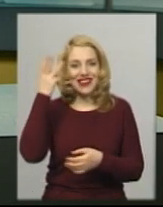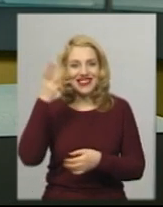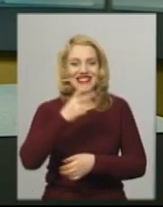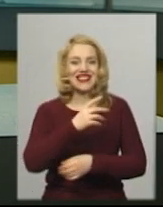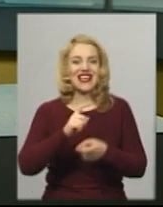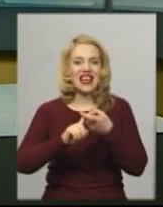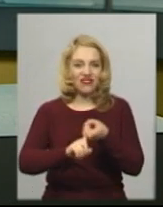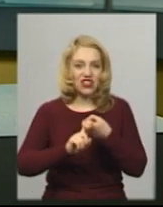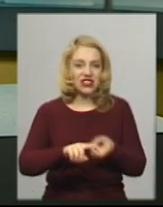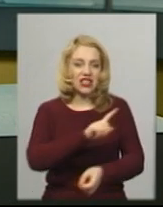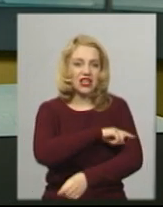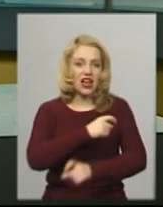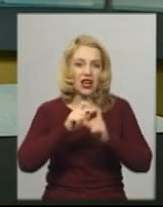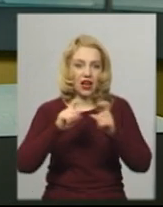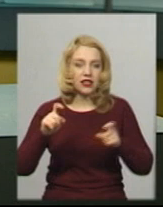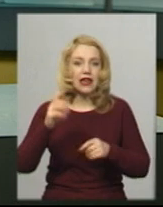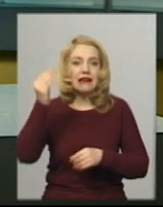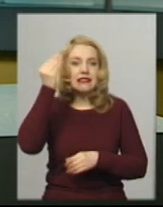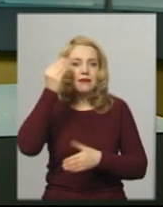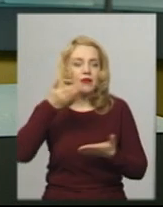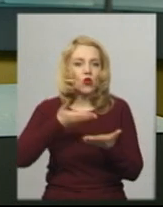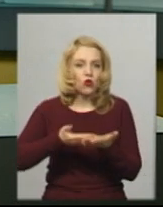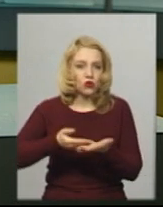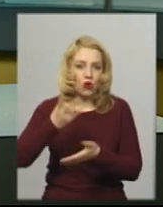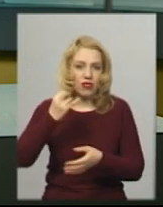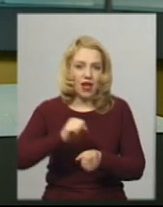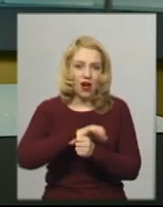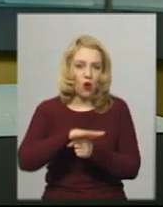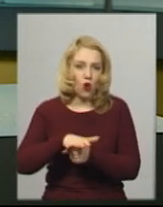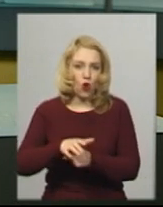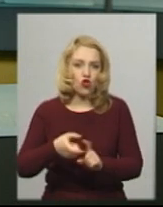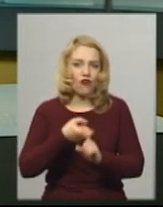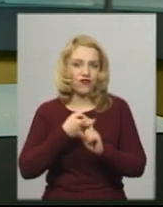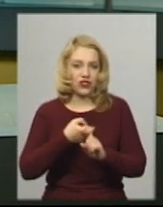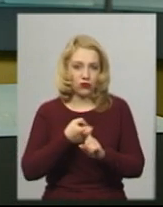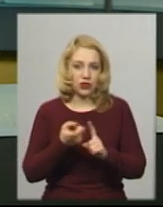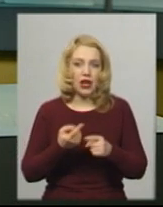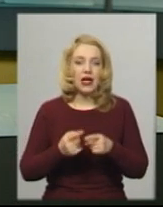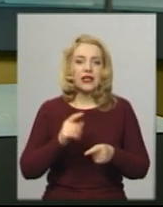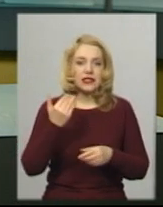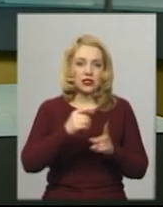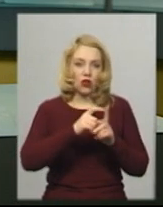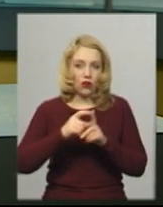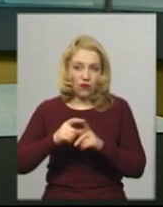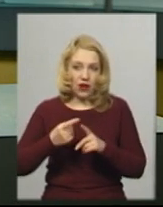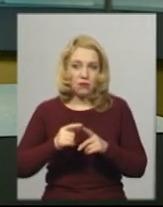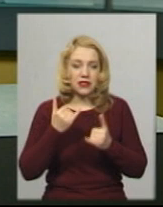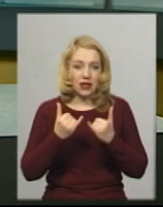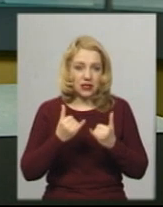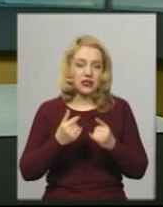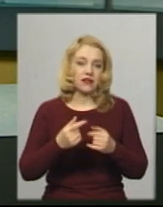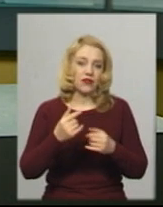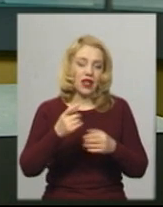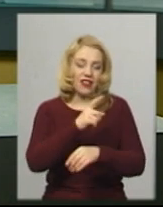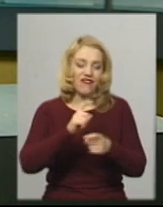підозрою на коронавірус. Про це розповіла заступниця облдержадміністрації Оксана Сетницька. За її словами, наразі у інфекційній